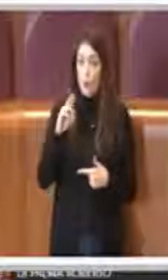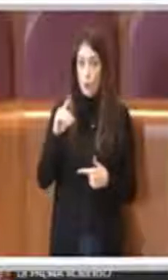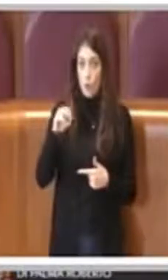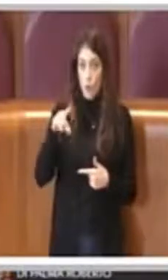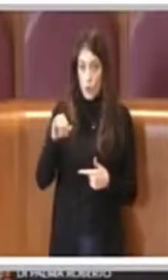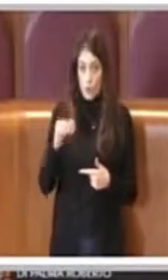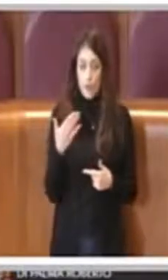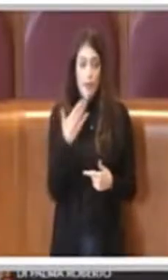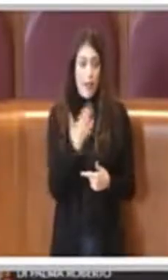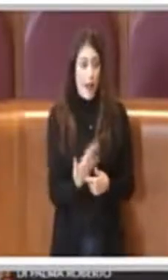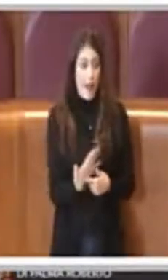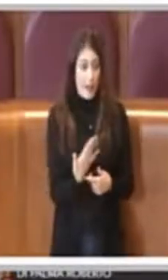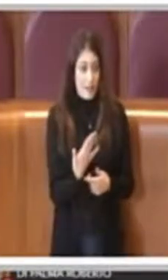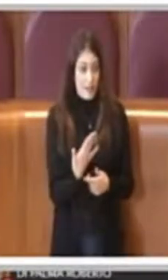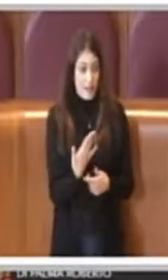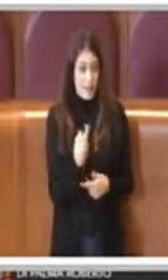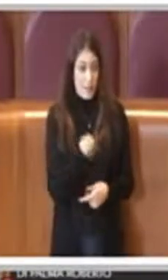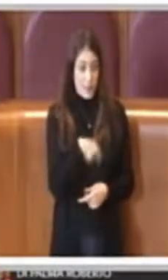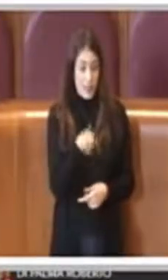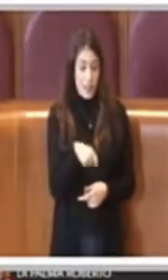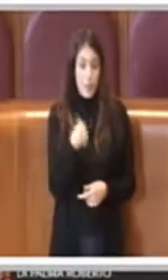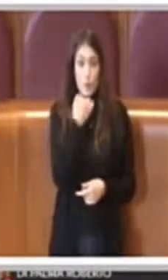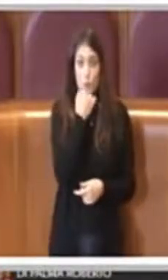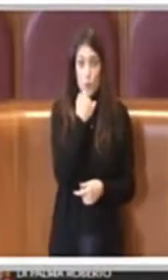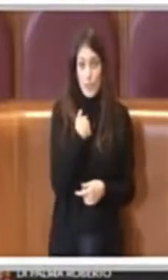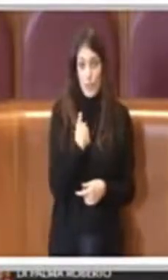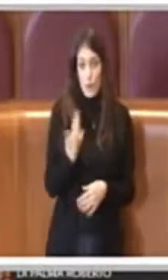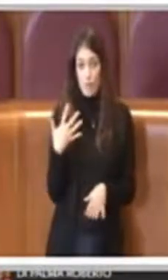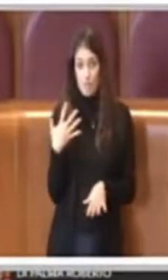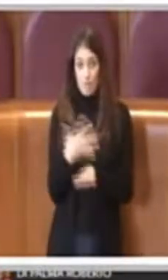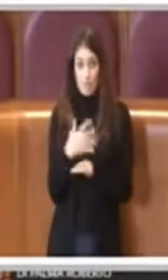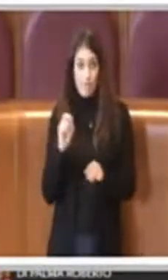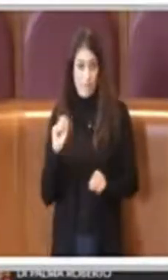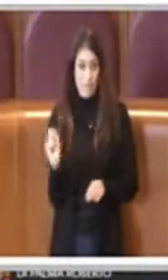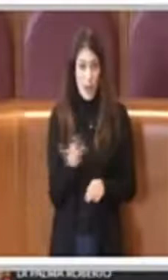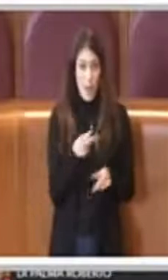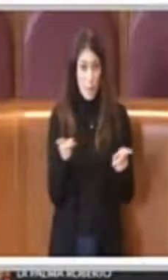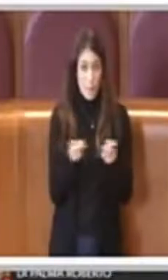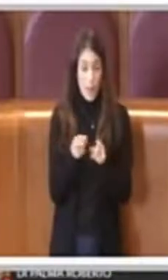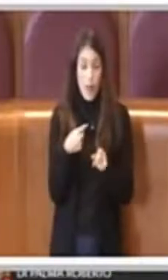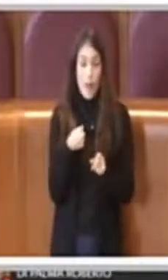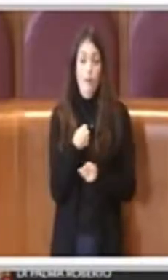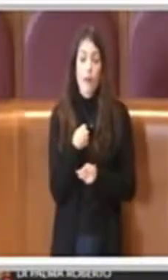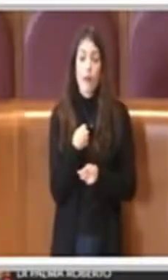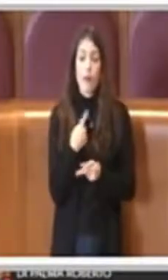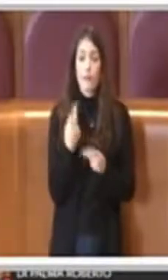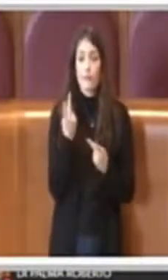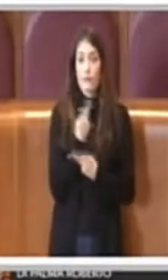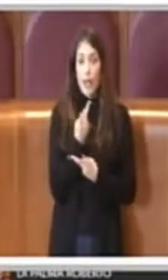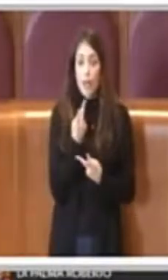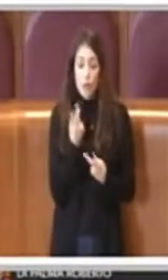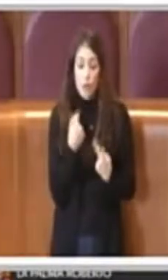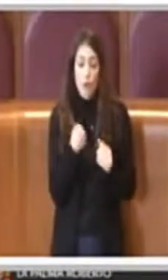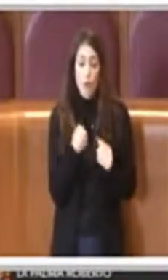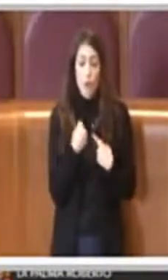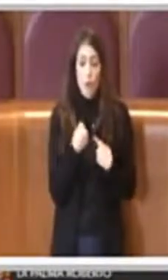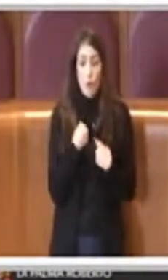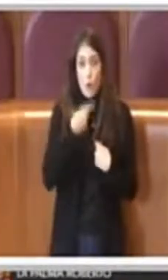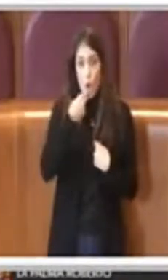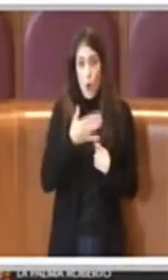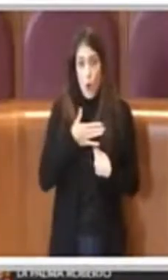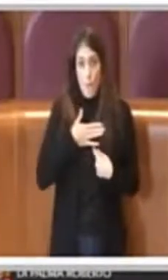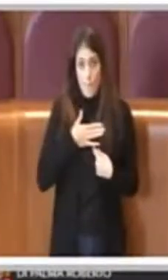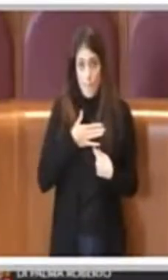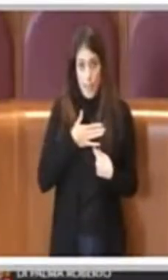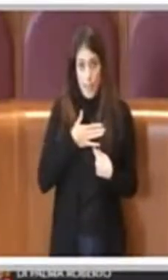Grazie Presidente, scusi intervengo molto velocemente, naturalmente lo faccio a mio nome